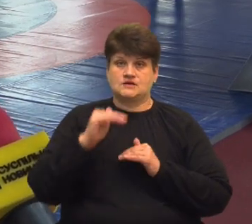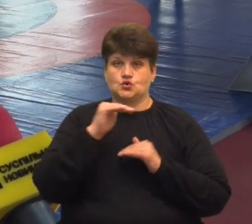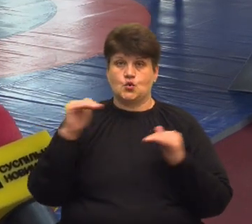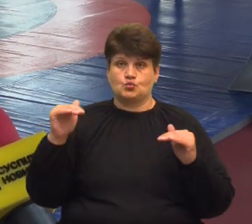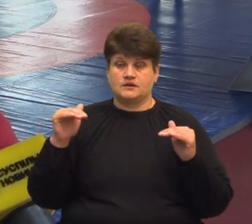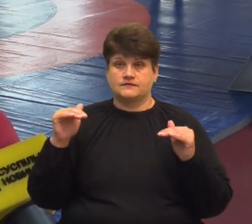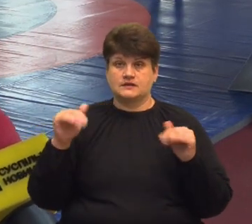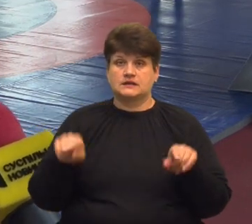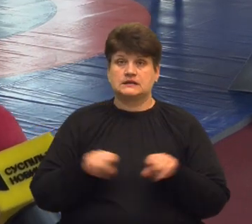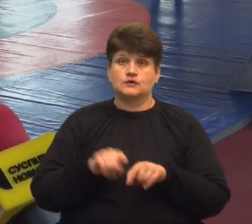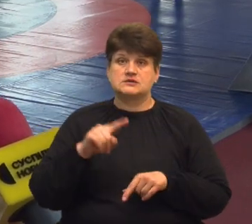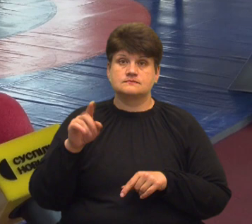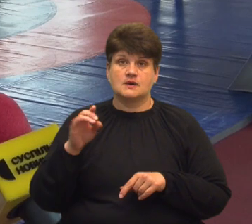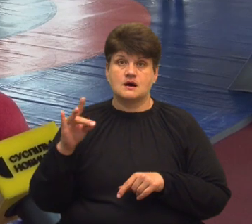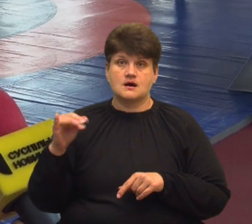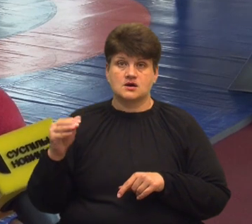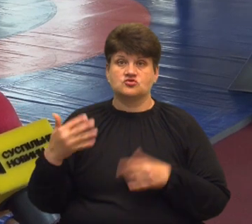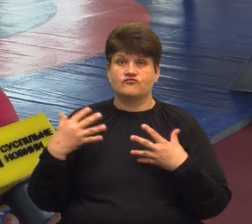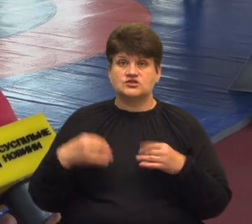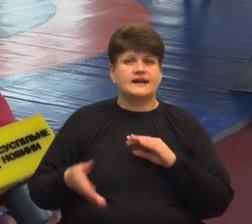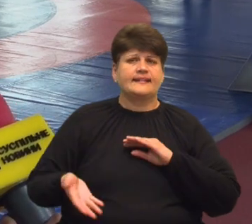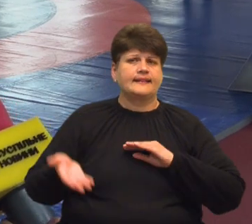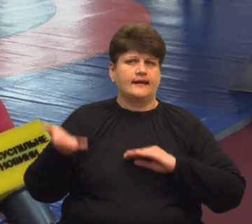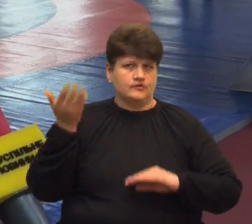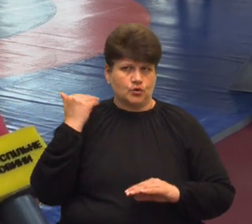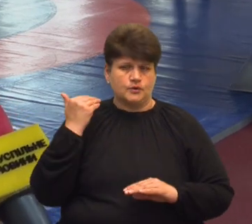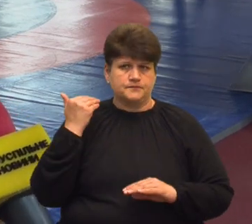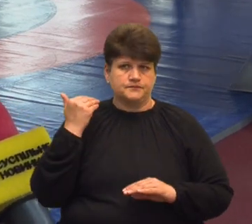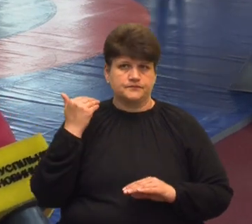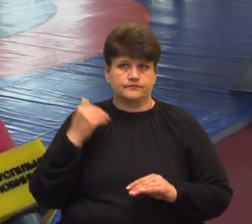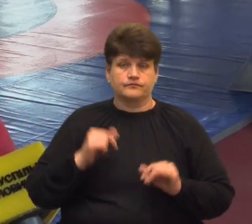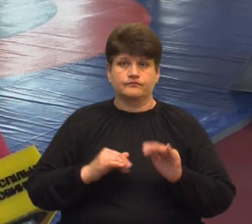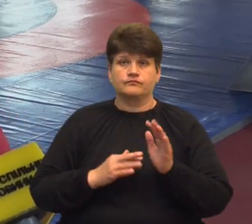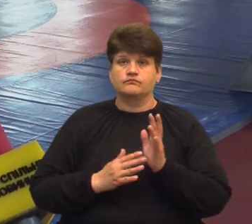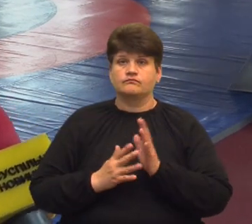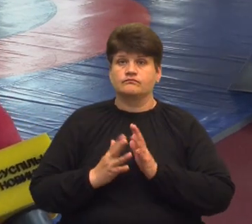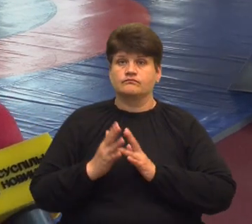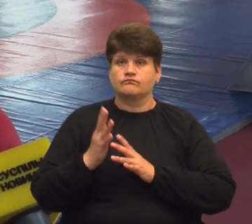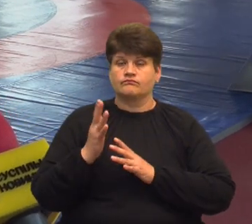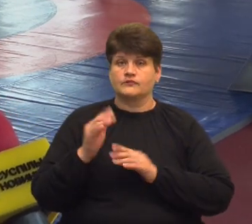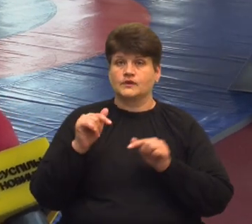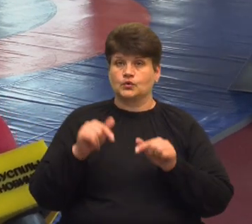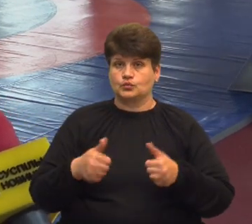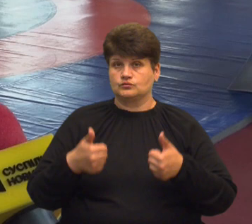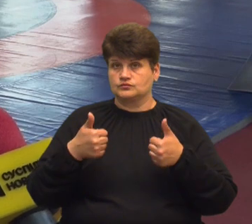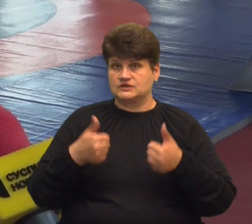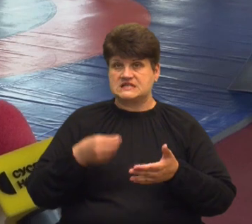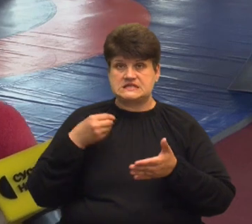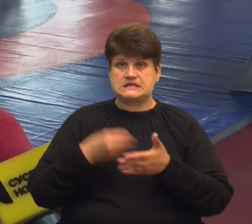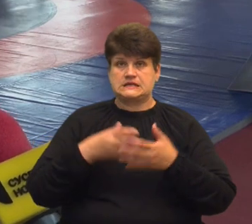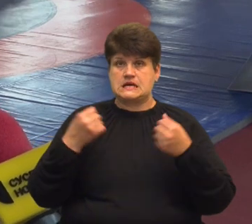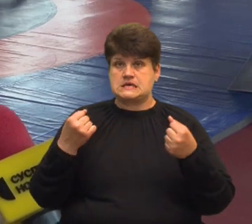Також збараж вже давно вирощує тут досить сильних спортсменів